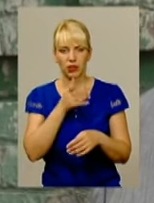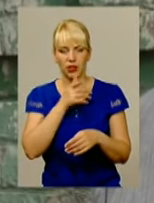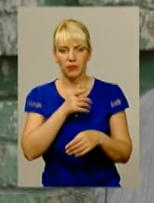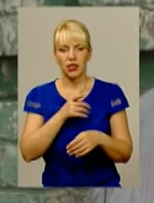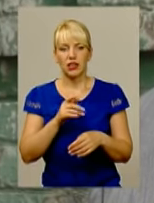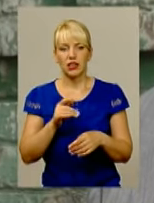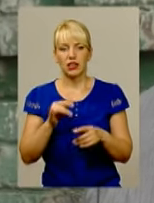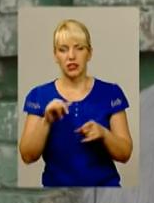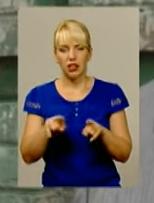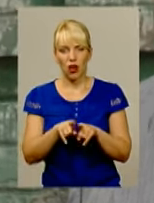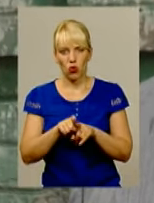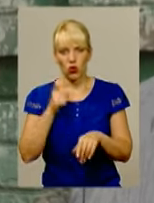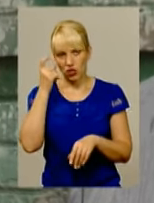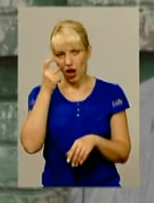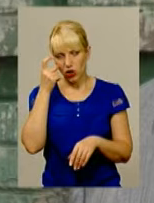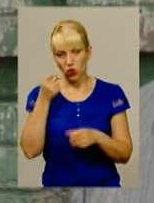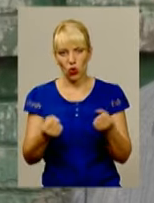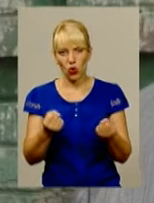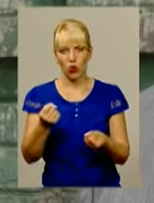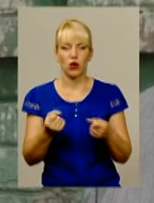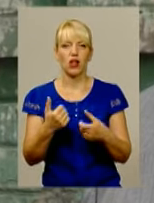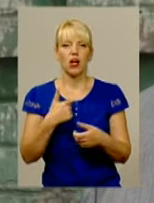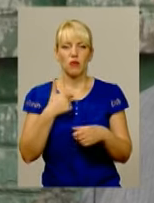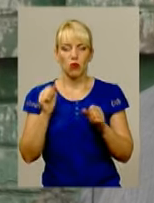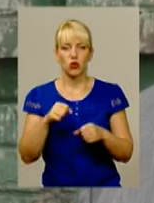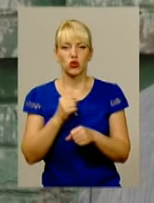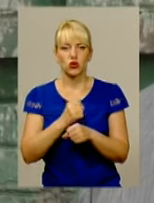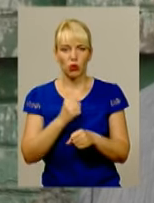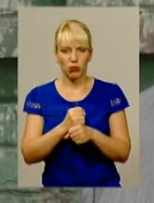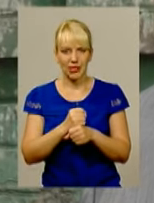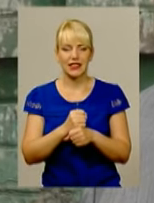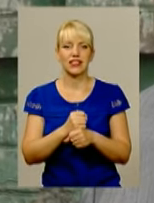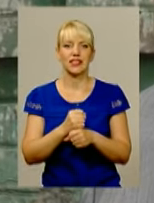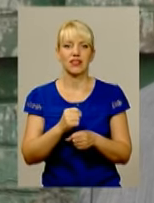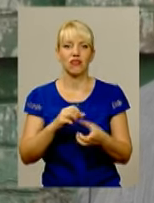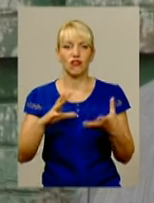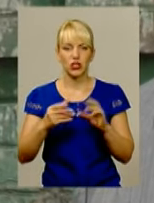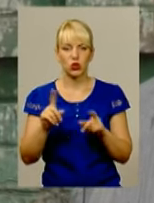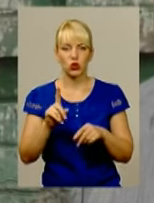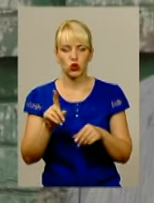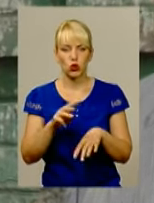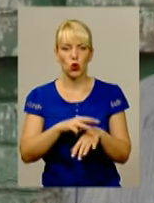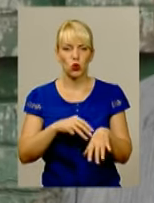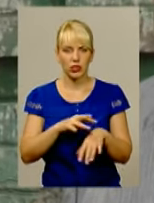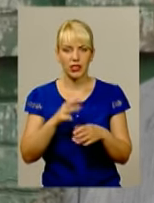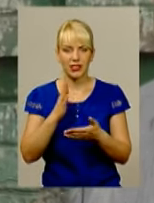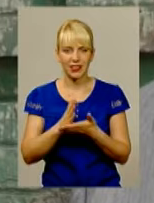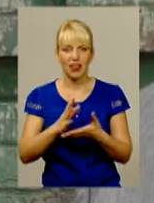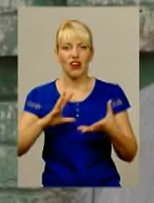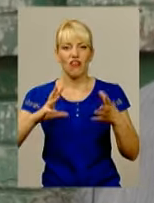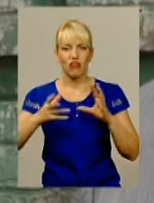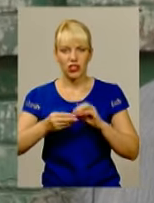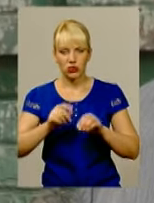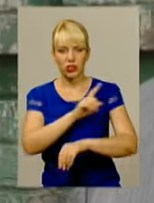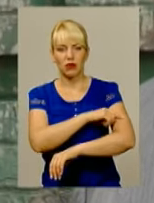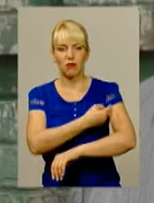алкогольного сп'яніння. З цього я можу зробити висновок, що в слідчого вже є висновки медиків про те, що в його в крові